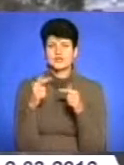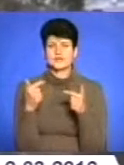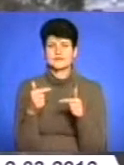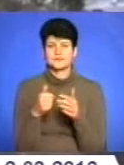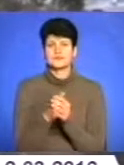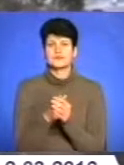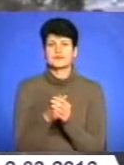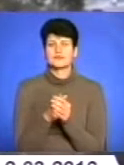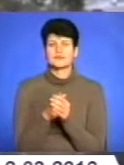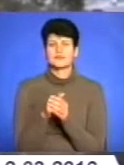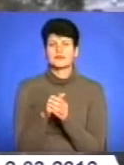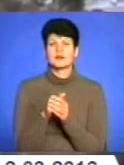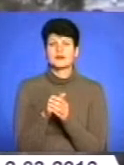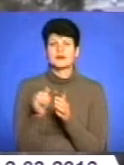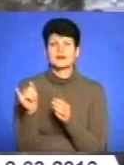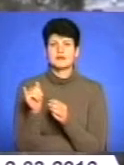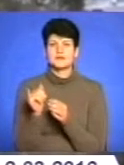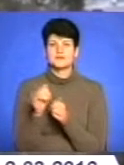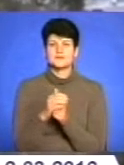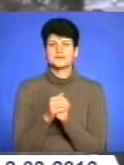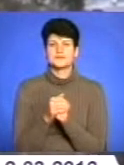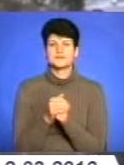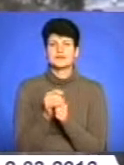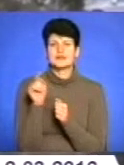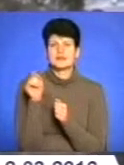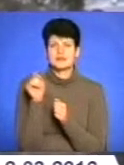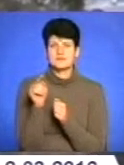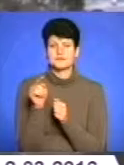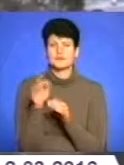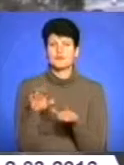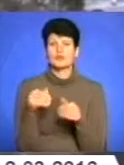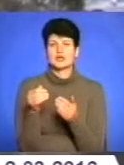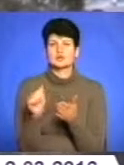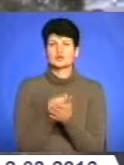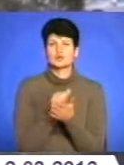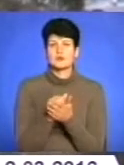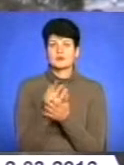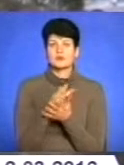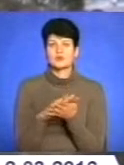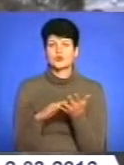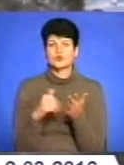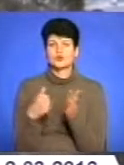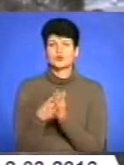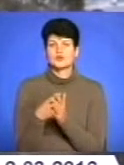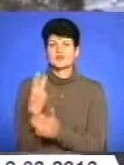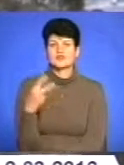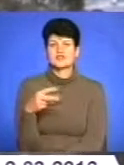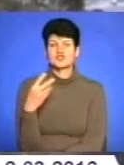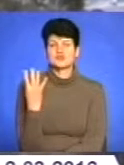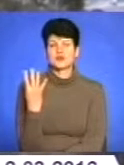Ну і там подача документів триватиме до 24